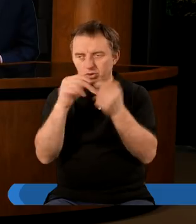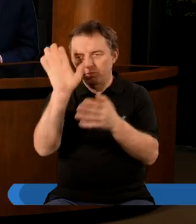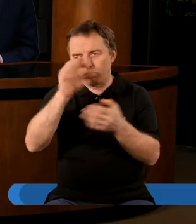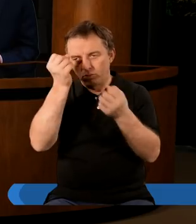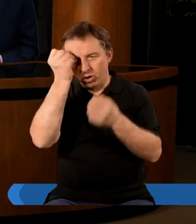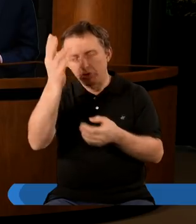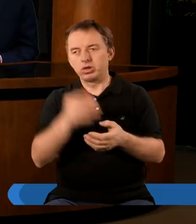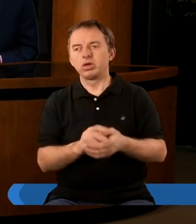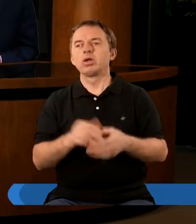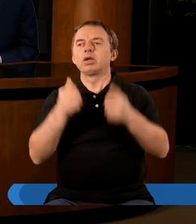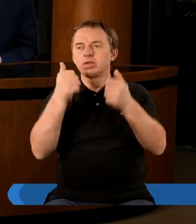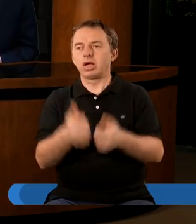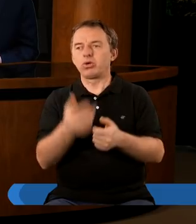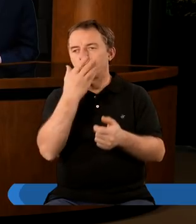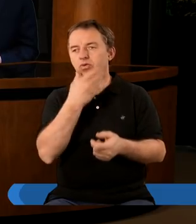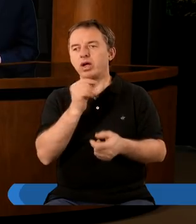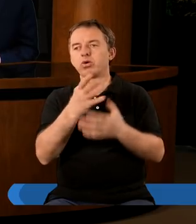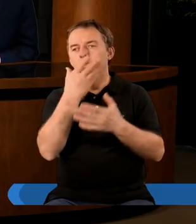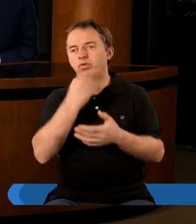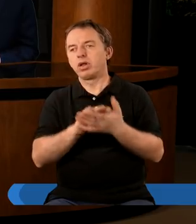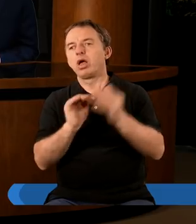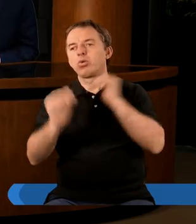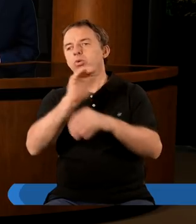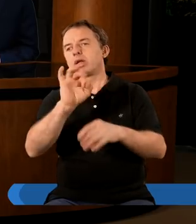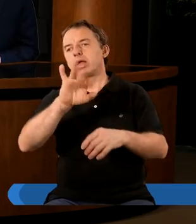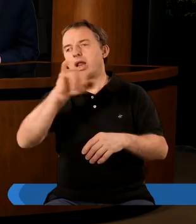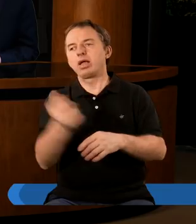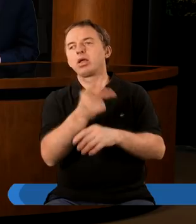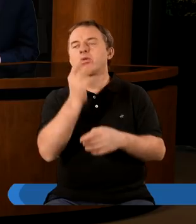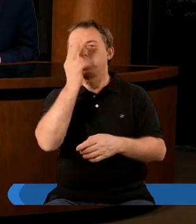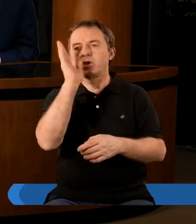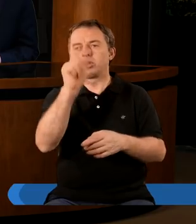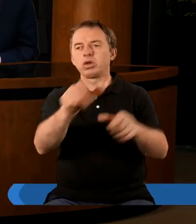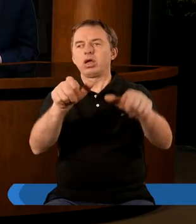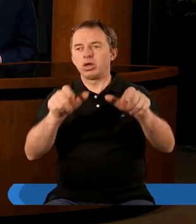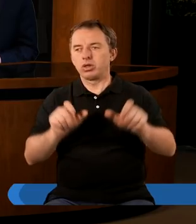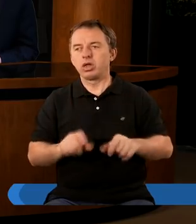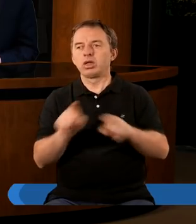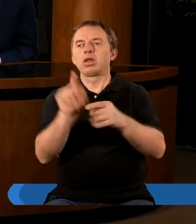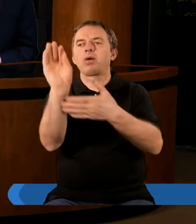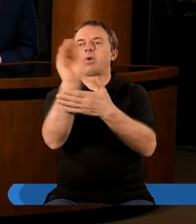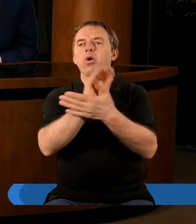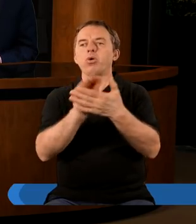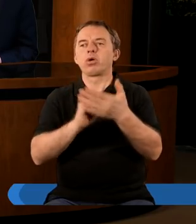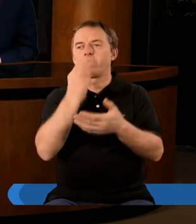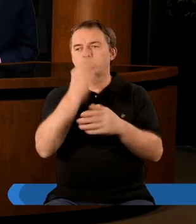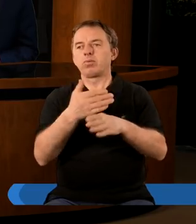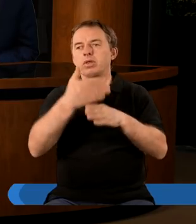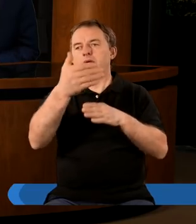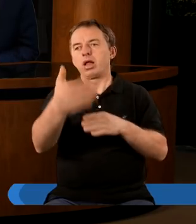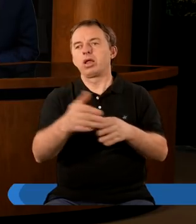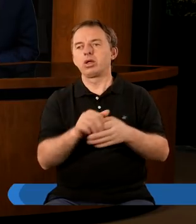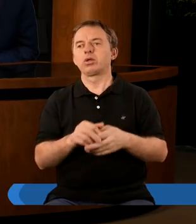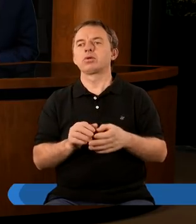Mojżesz stał z nim twarzą w twarz na Górze Synaj. Tu widzimy, kto siedzi na tym tronie i te same opisy widzimy też dalej.